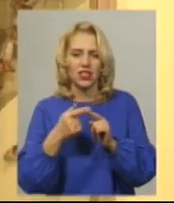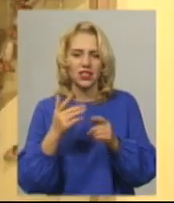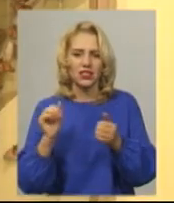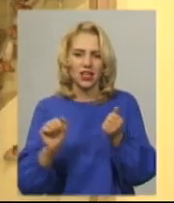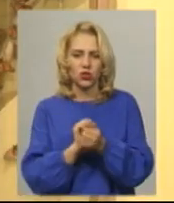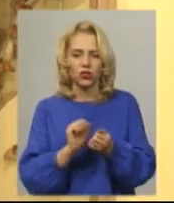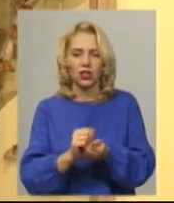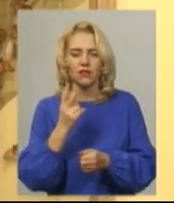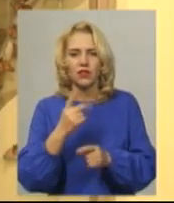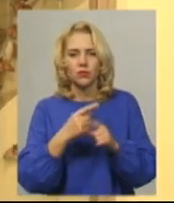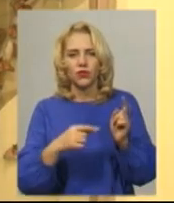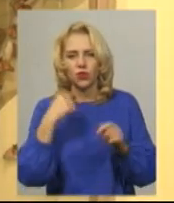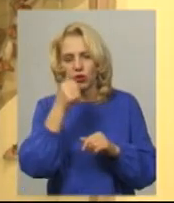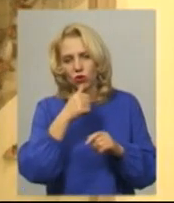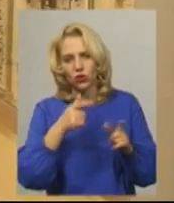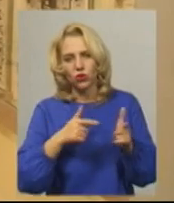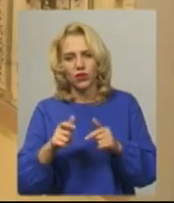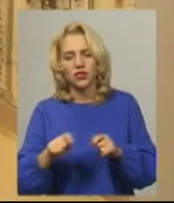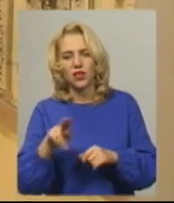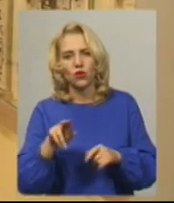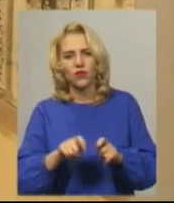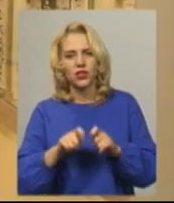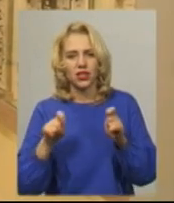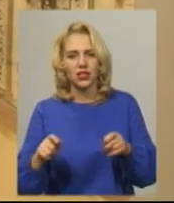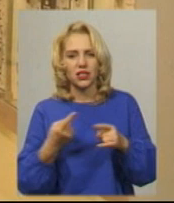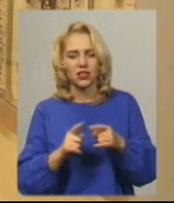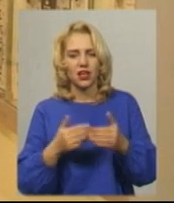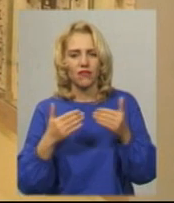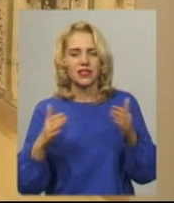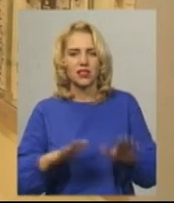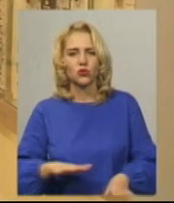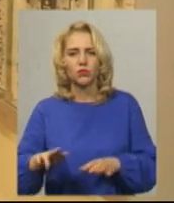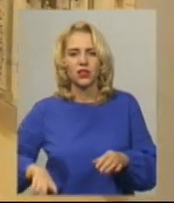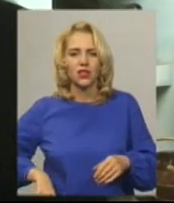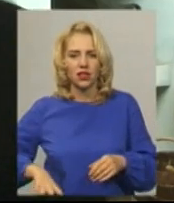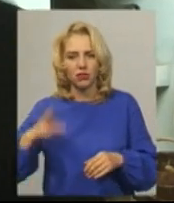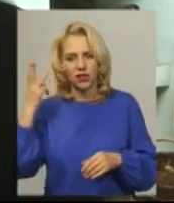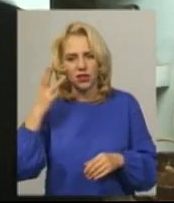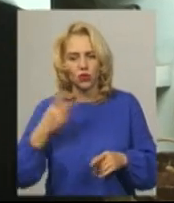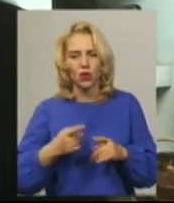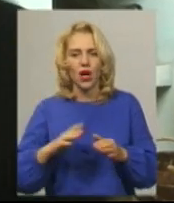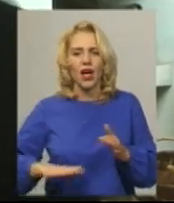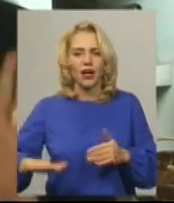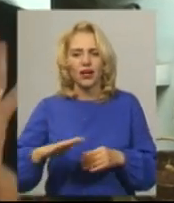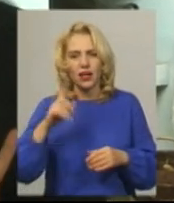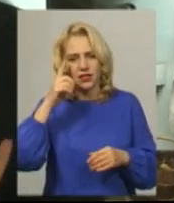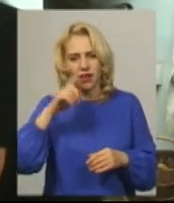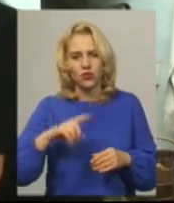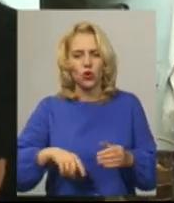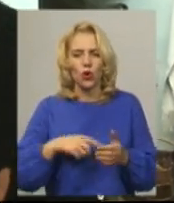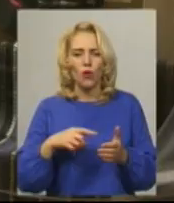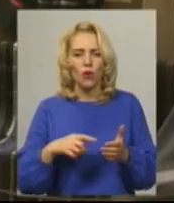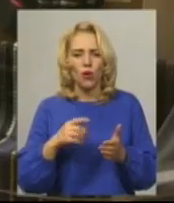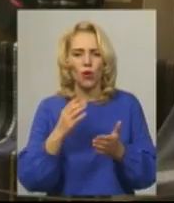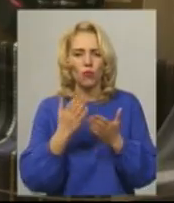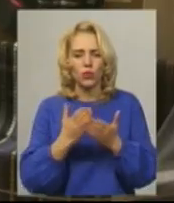готувалися до відкриття цієї виставки з двома тисячами експонатів. Заступниця директора Хмельницького обласного краєзнавчого музею Тетяна Смолій каже,